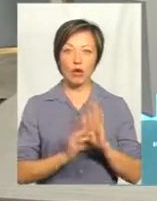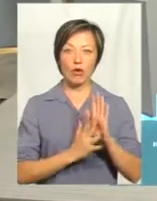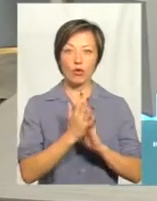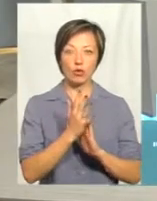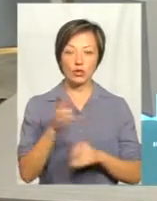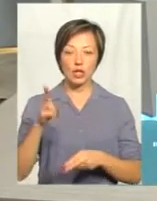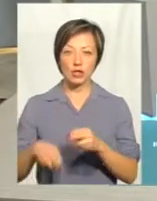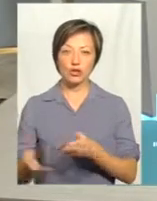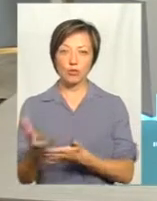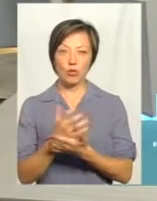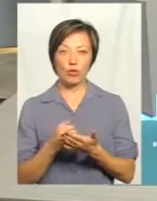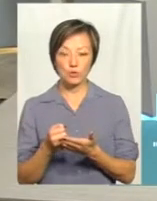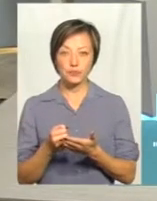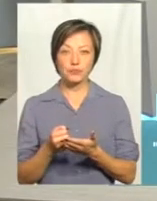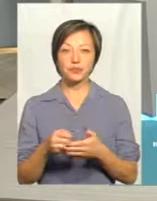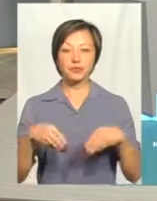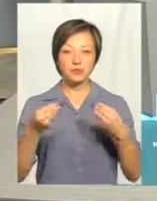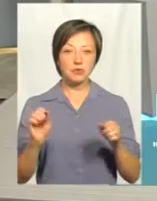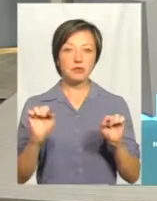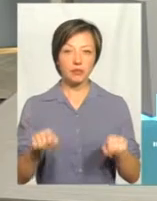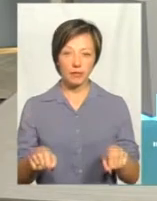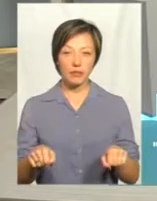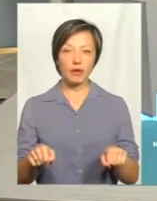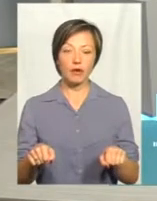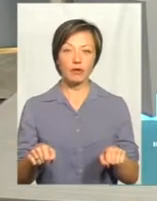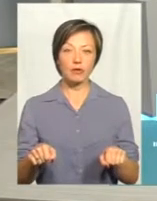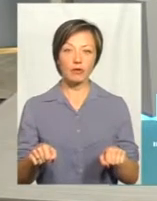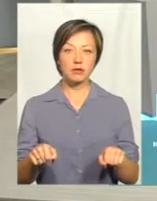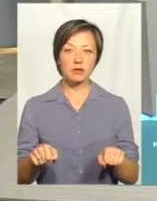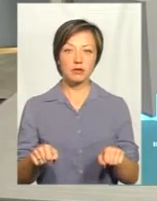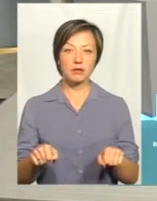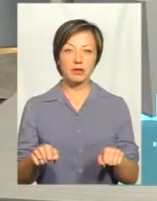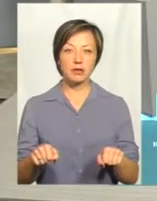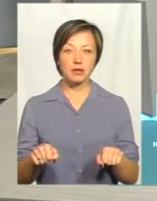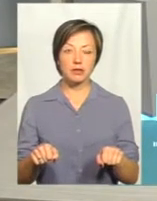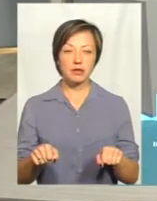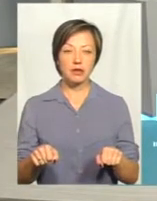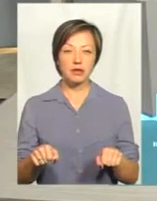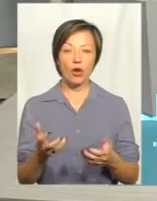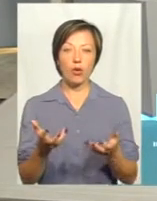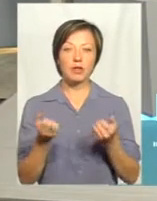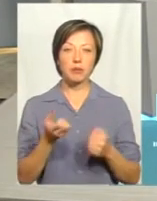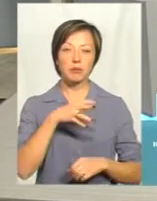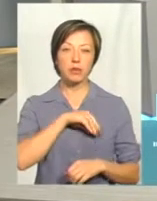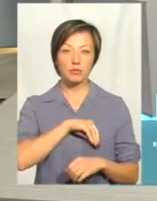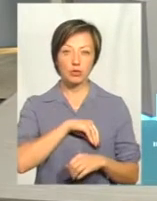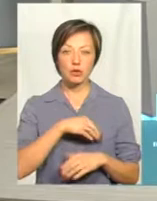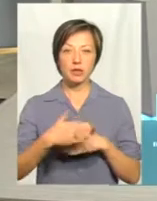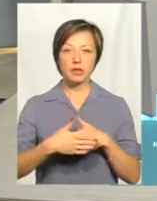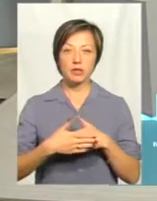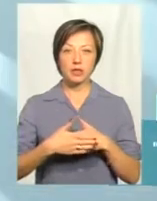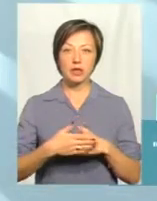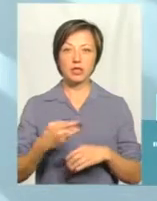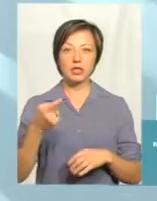закінчення збору урожаю, що дає можливість отримати прибуток десь